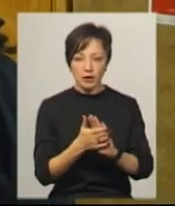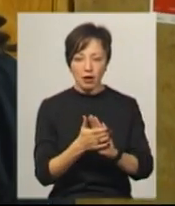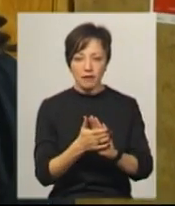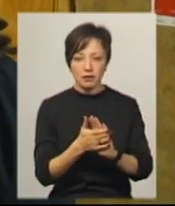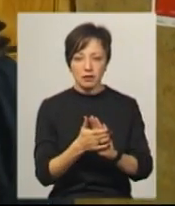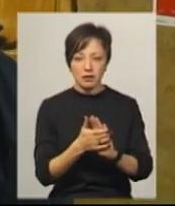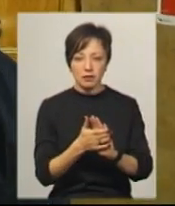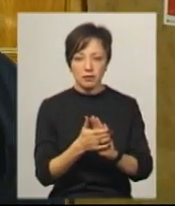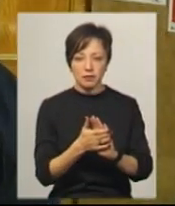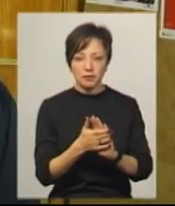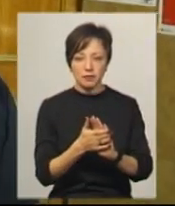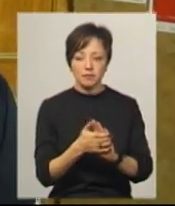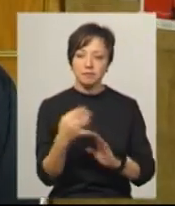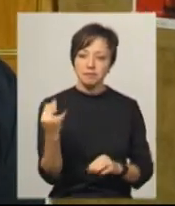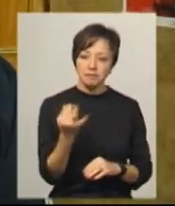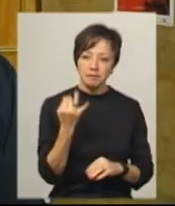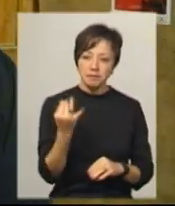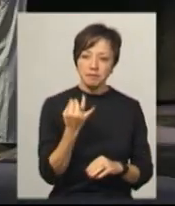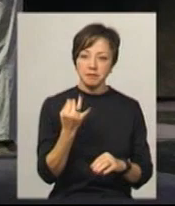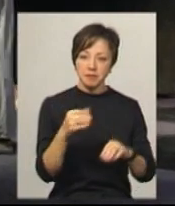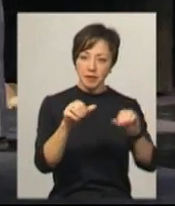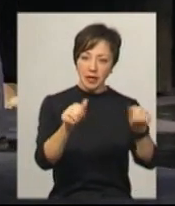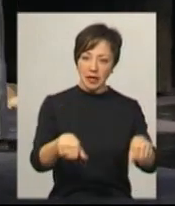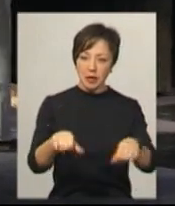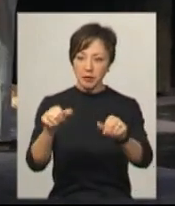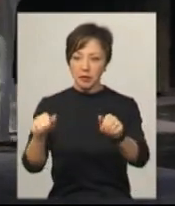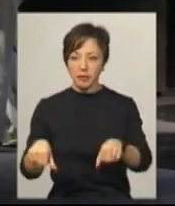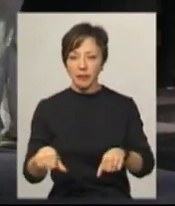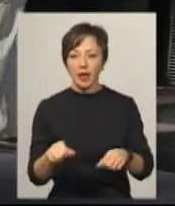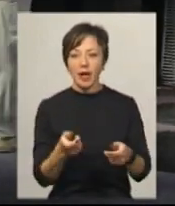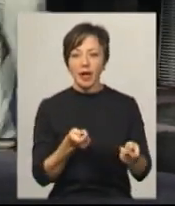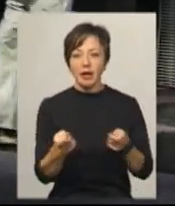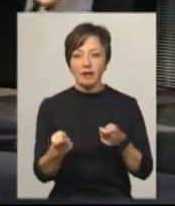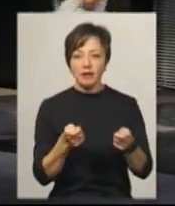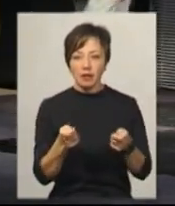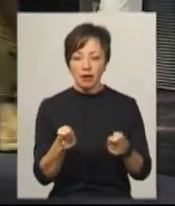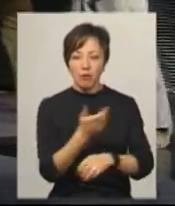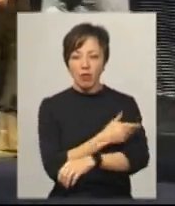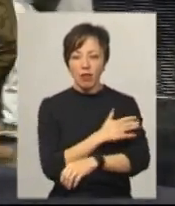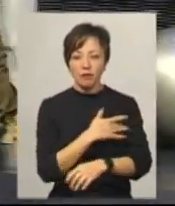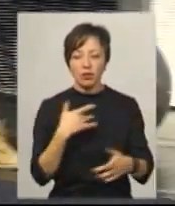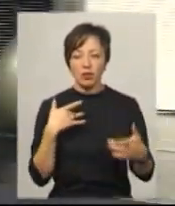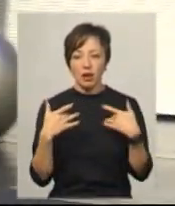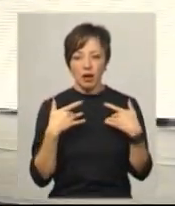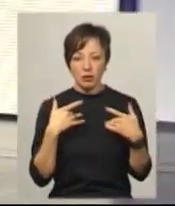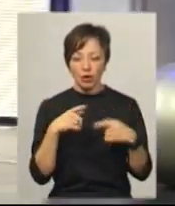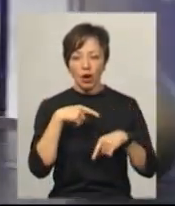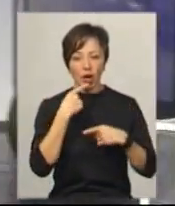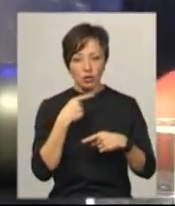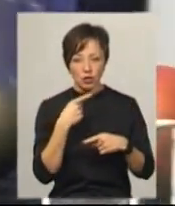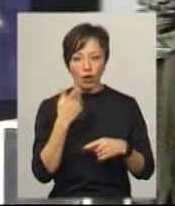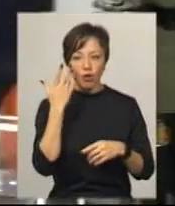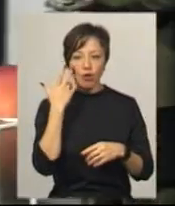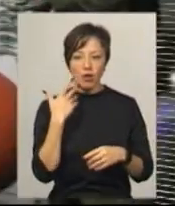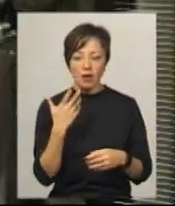цікаві типи. Керівник літературно-драматургічної частини Полтавського театру Ольга Коваленко каже, коли